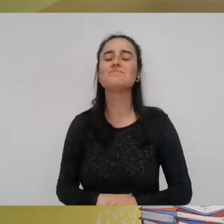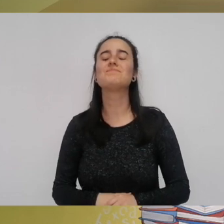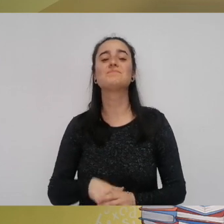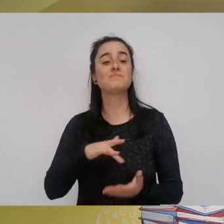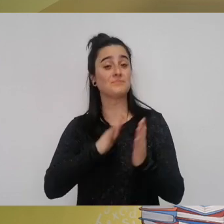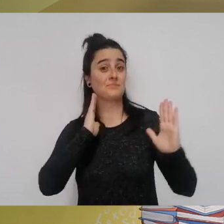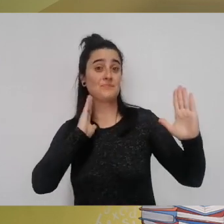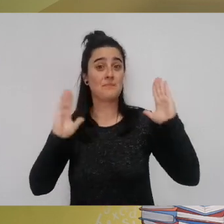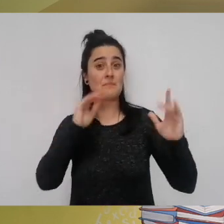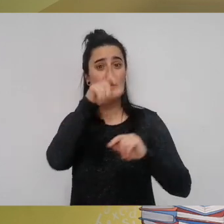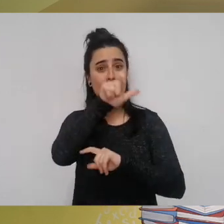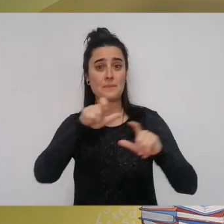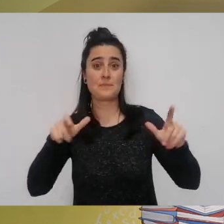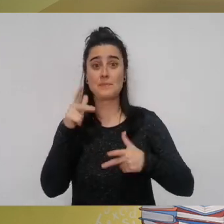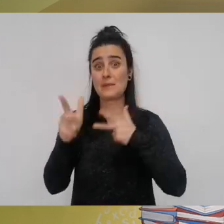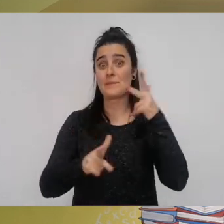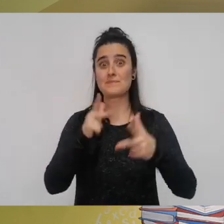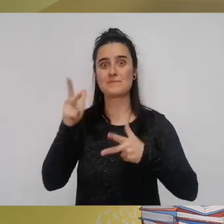Euskaldunak